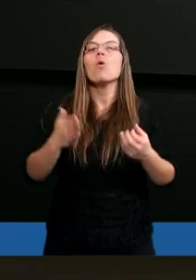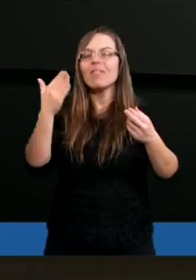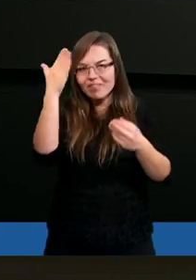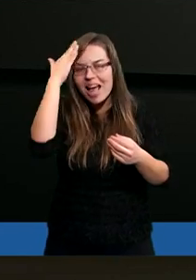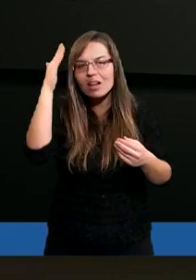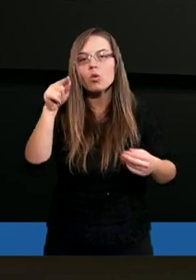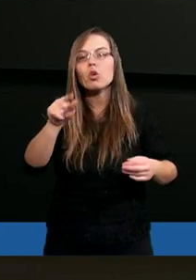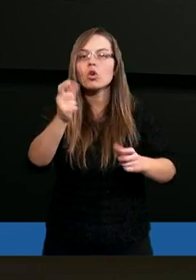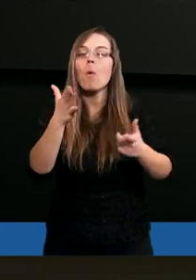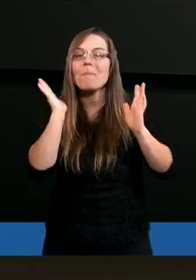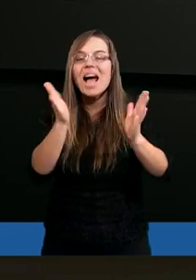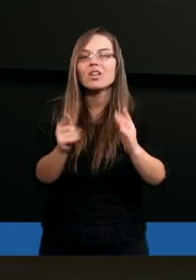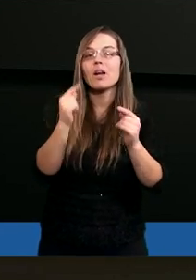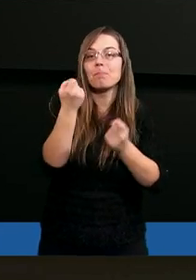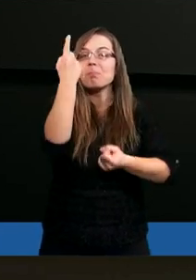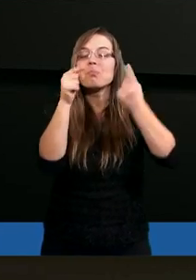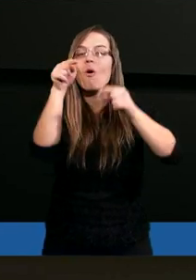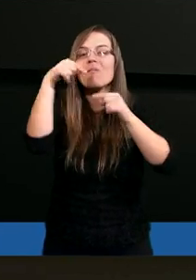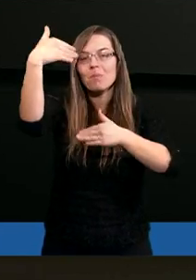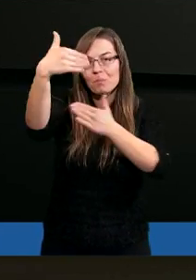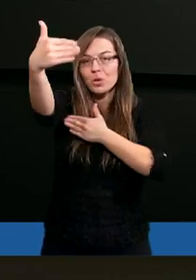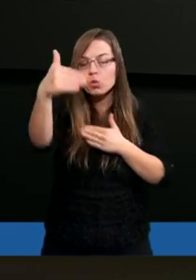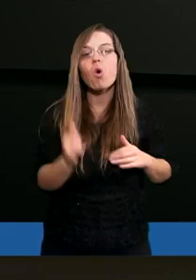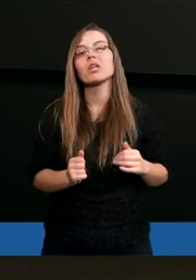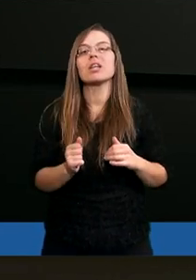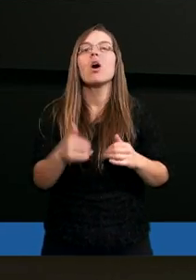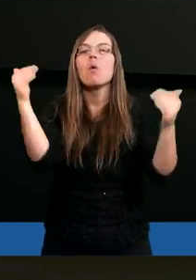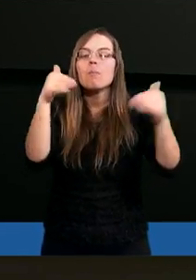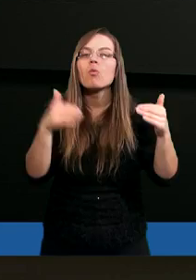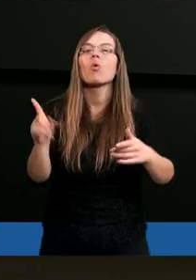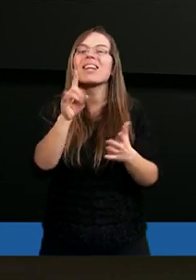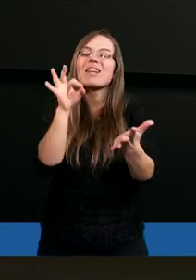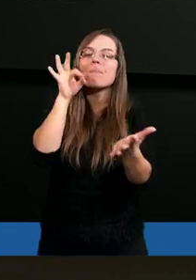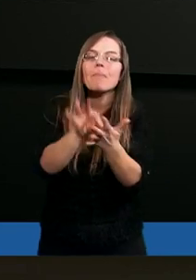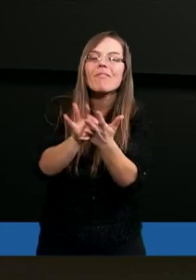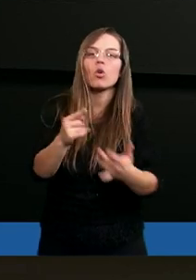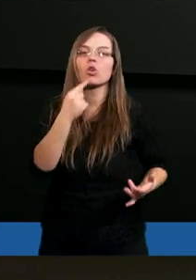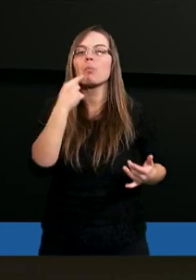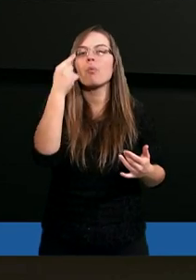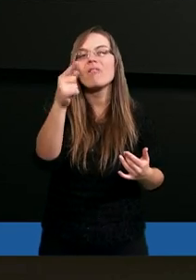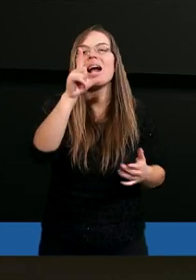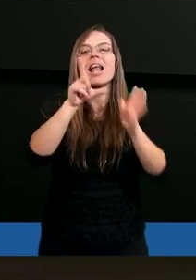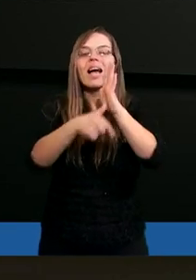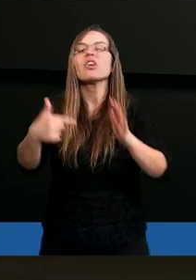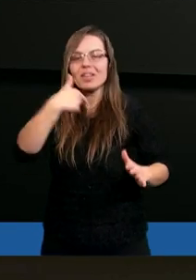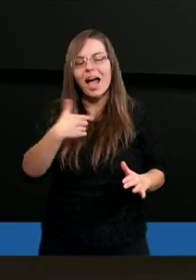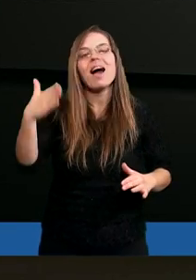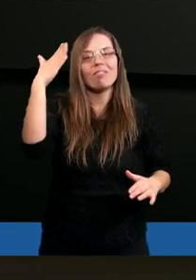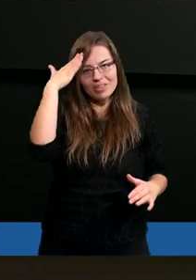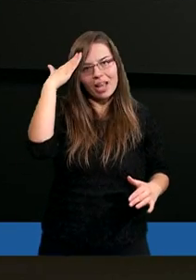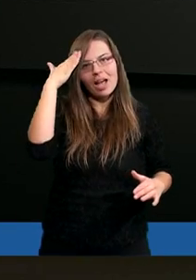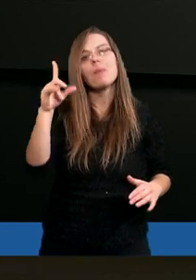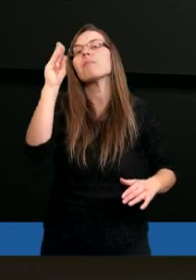wiedząc o tym, co ma nastąpić w przyszłości w pewien sposób, mógł z taką pewnością powiedzieć, lecz ja